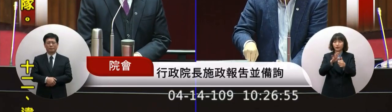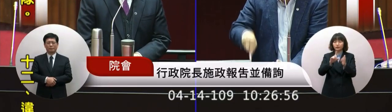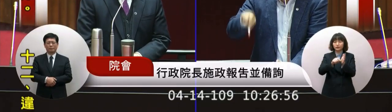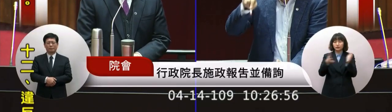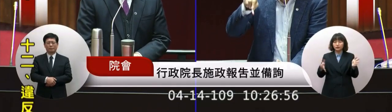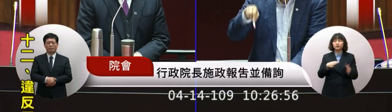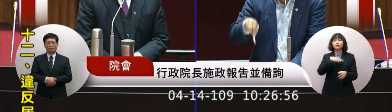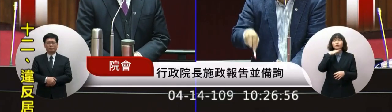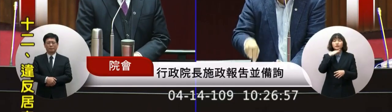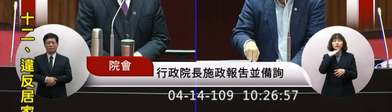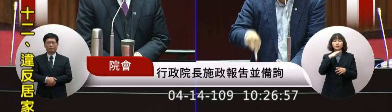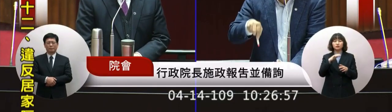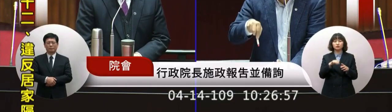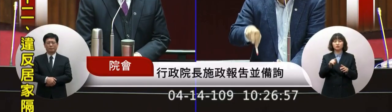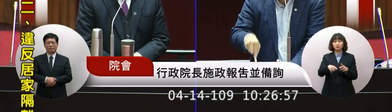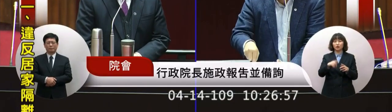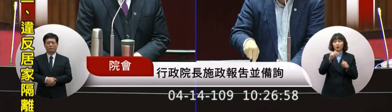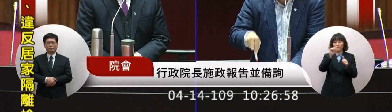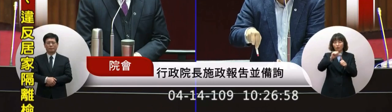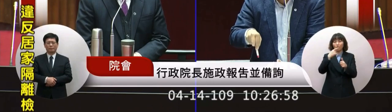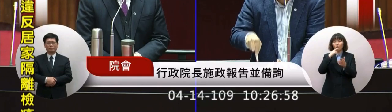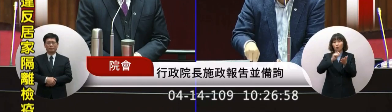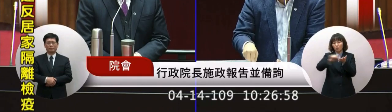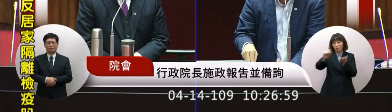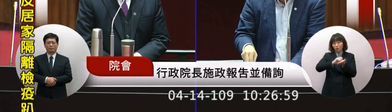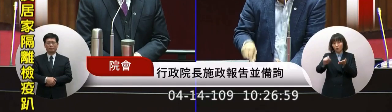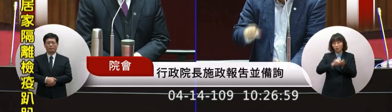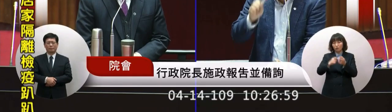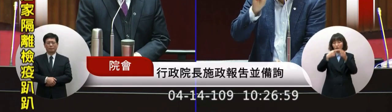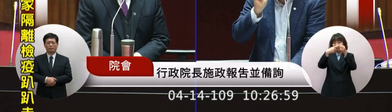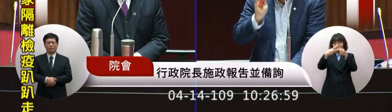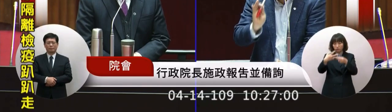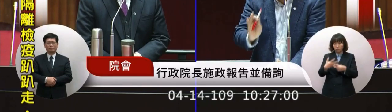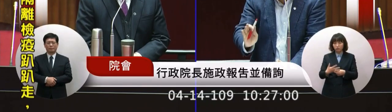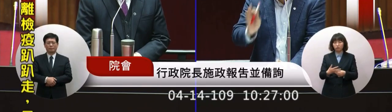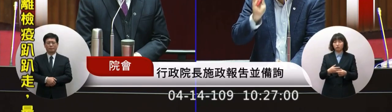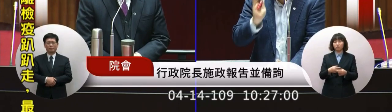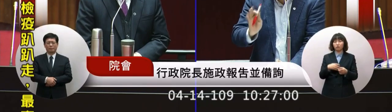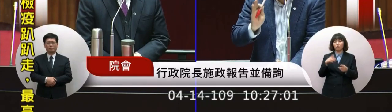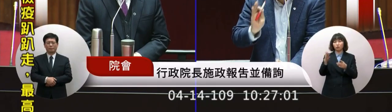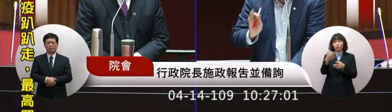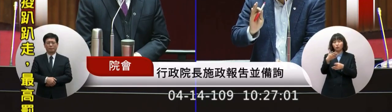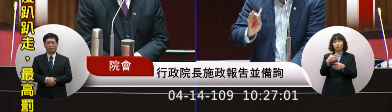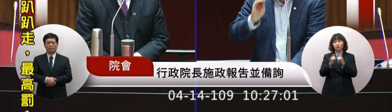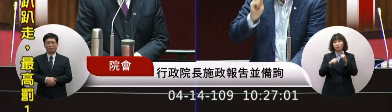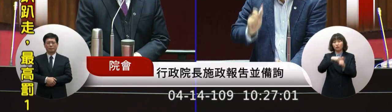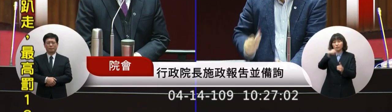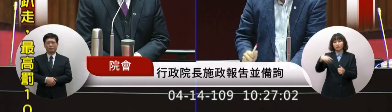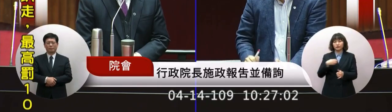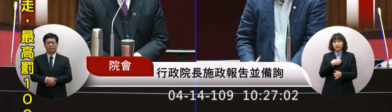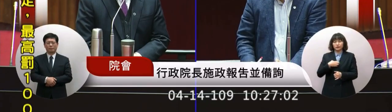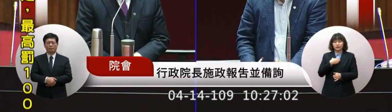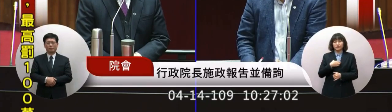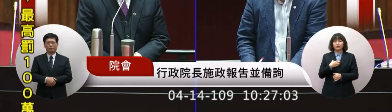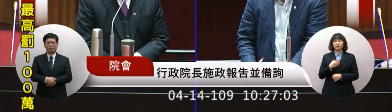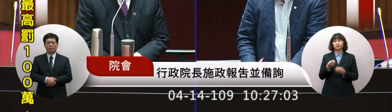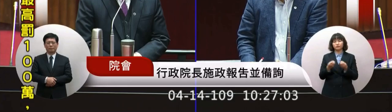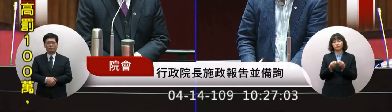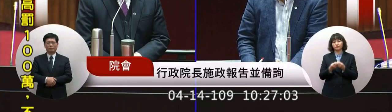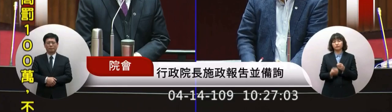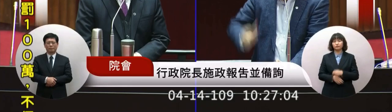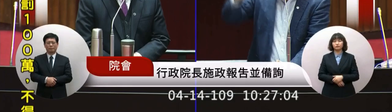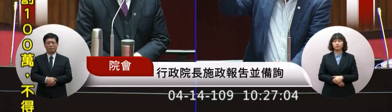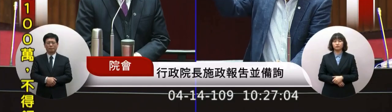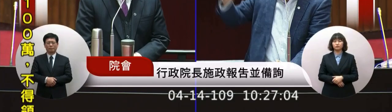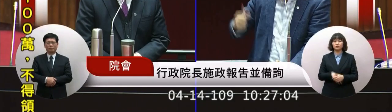的他現在的法案一張一張開出來漁民就怨聲載道他會